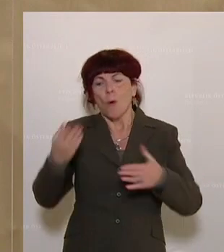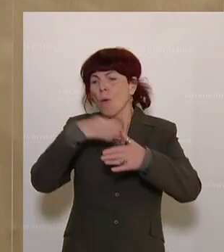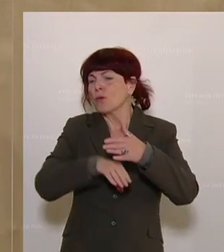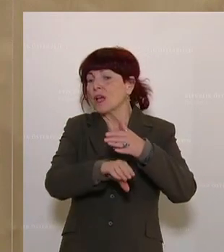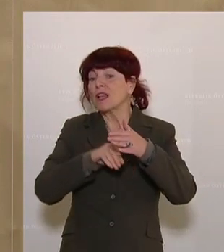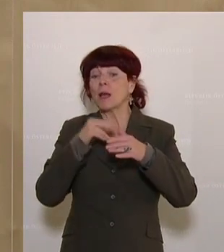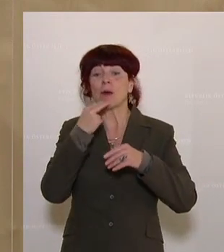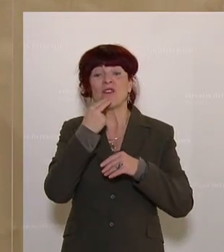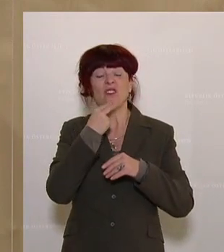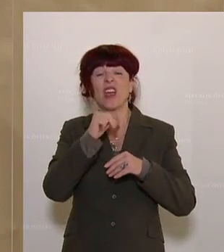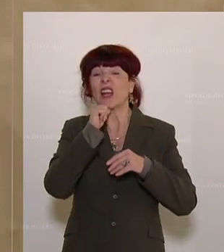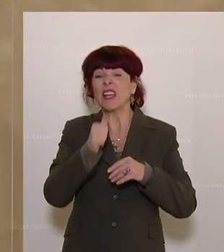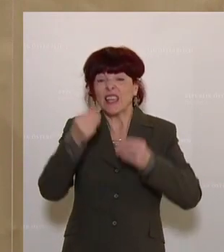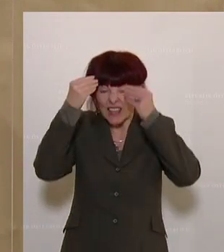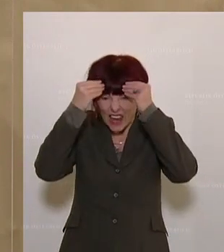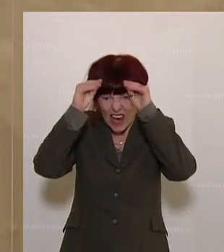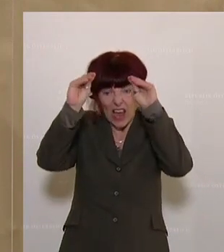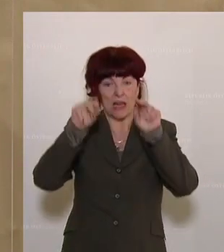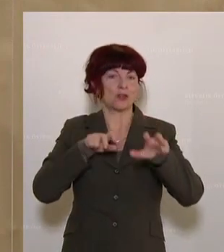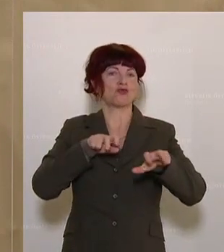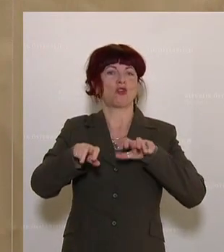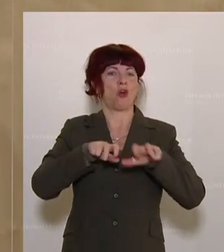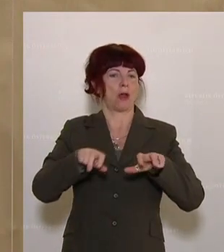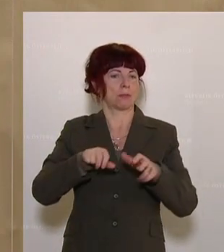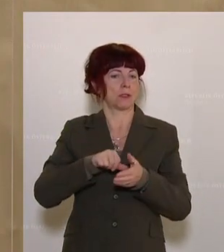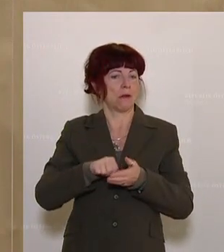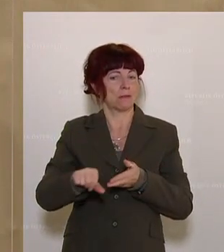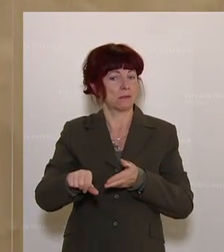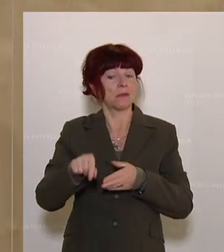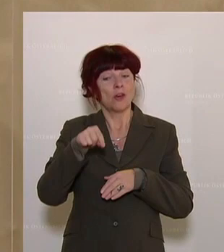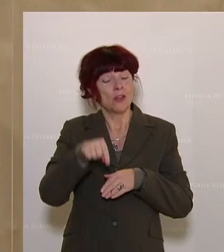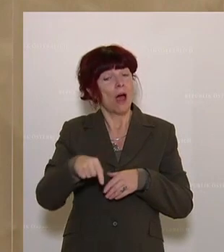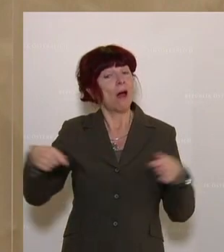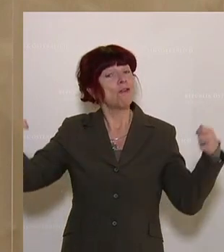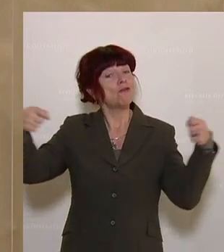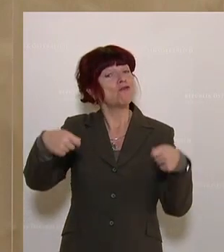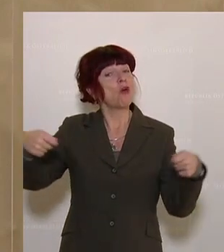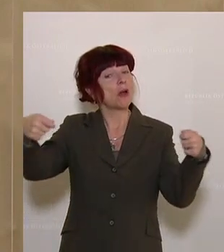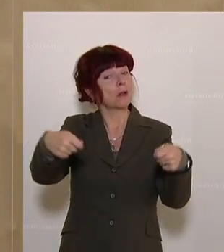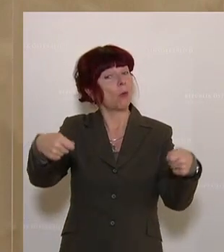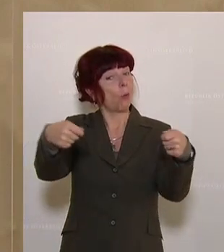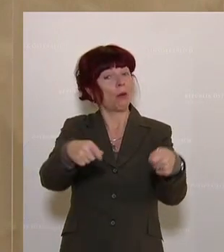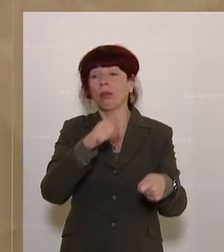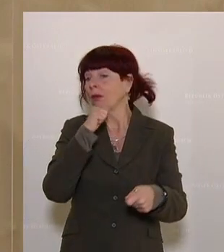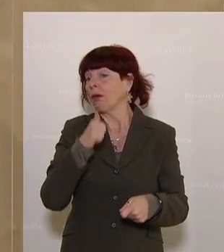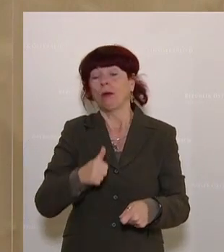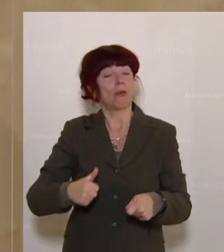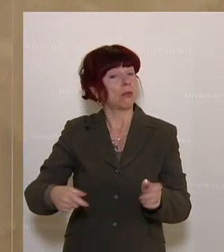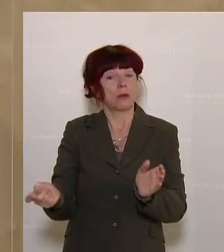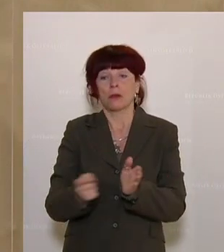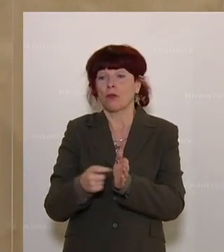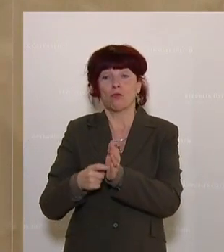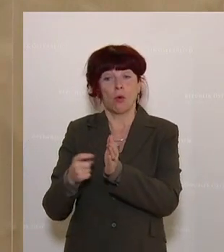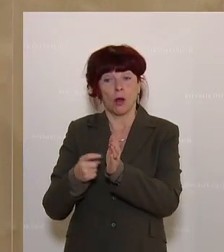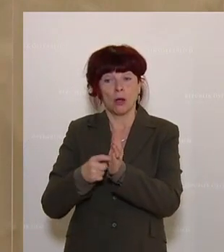nicht steuerehrlich verhalten. Hier werden keine Förderungen eingefordert, rückgängig